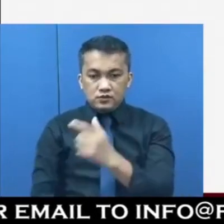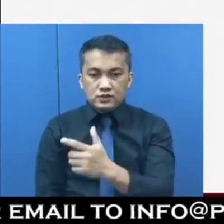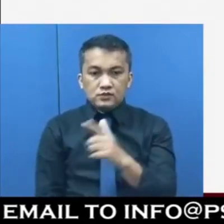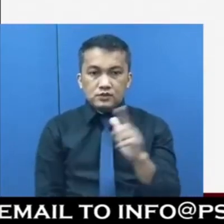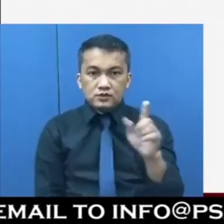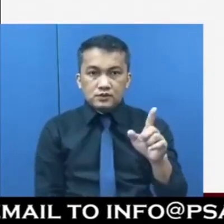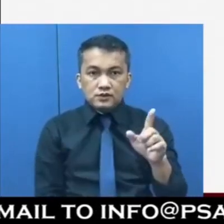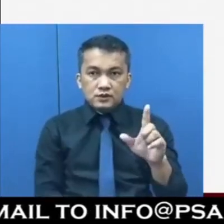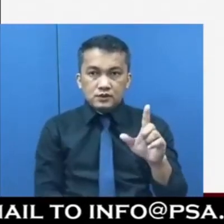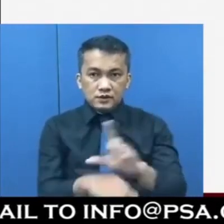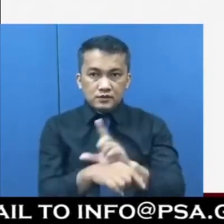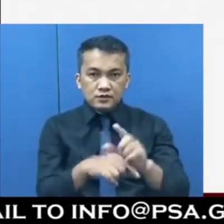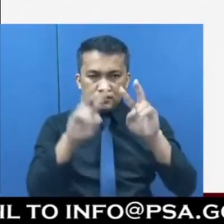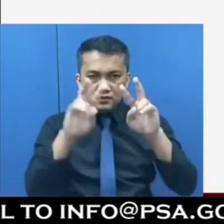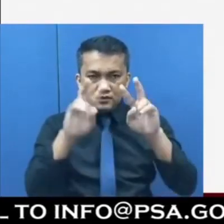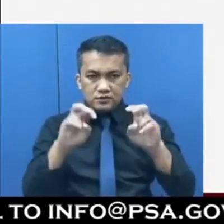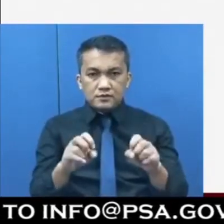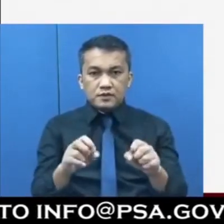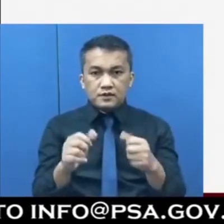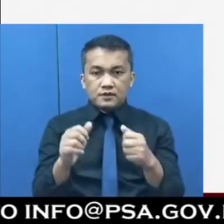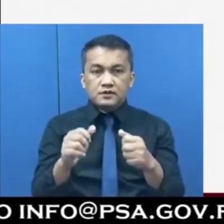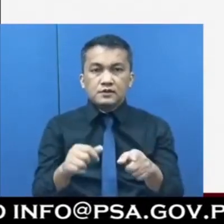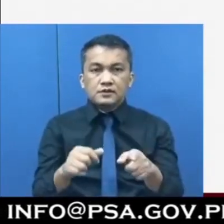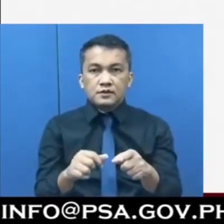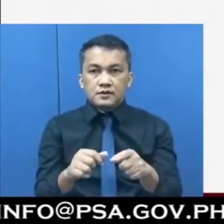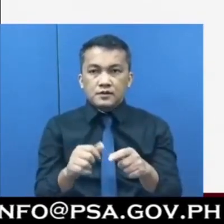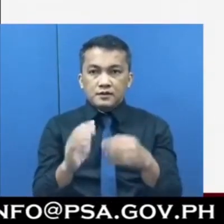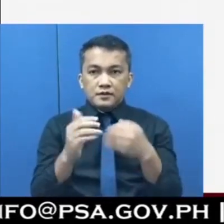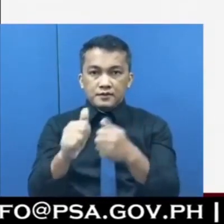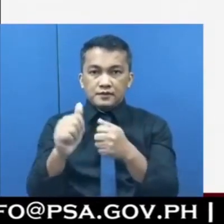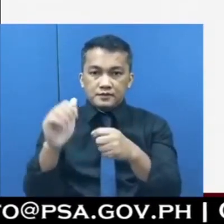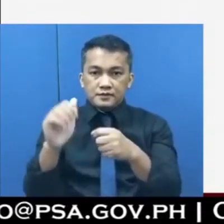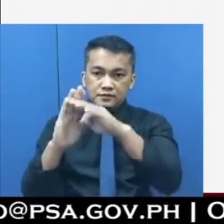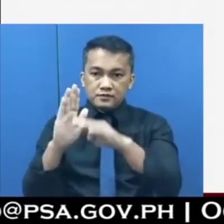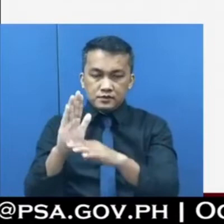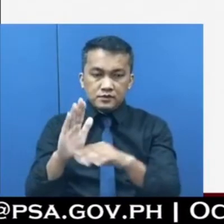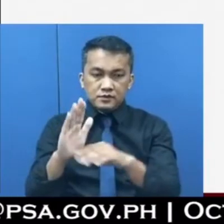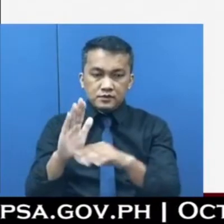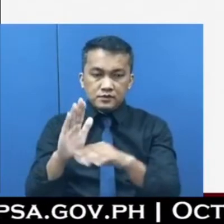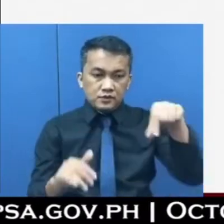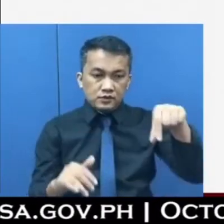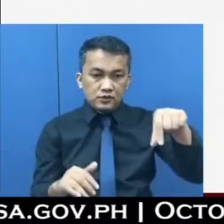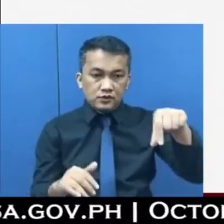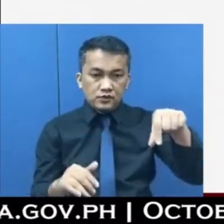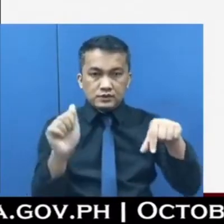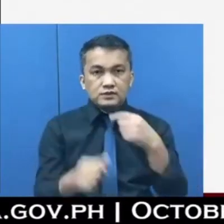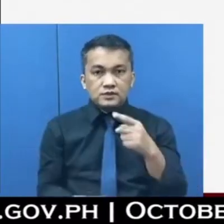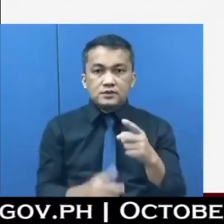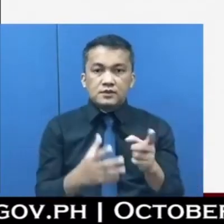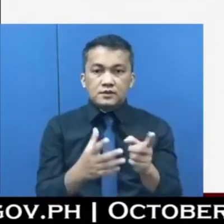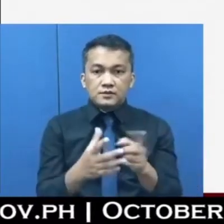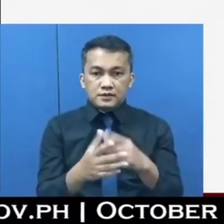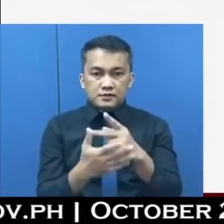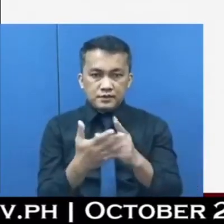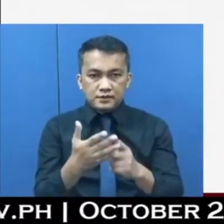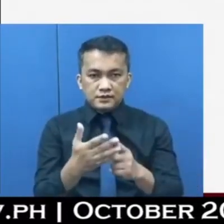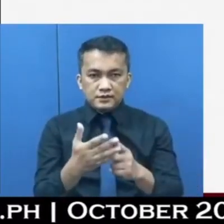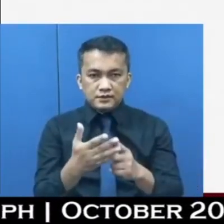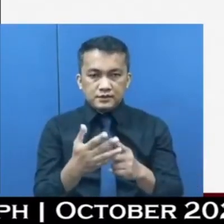Survey, pakisinod lamang po ang guidelines for the Q&A segment na nabanggit sa unang bahagi ng press con.